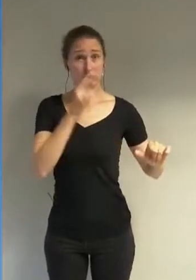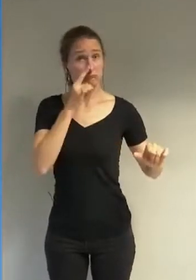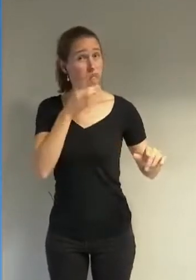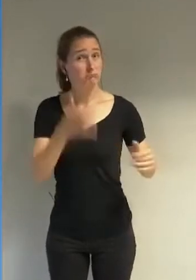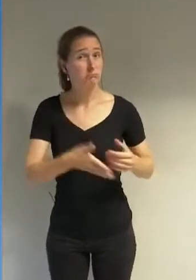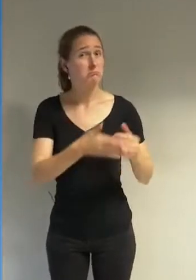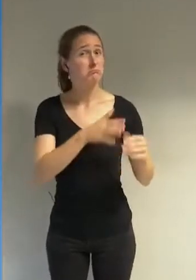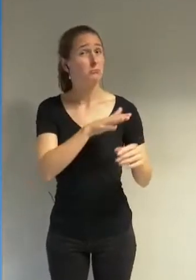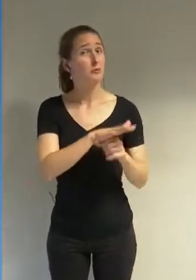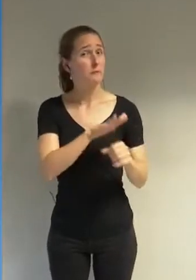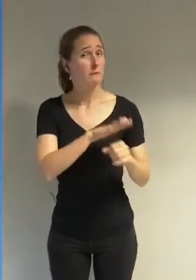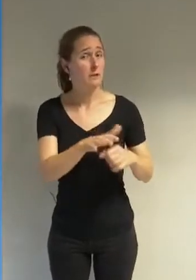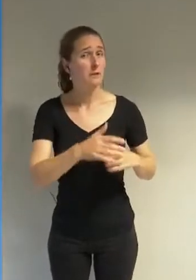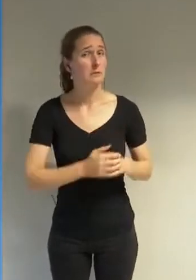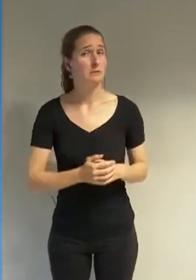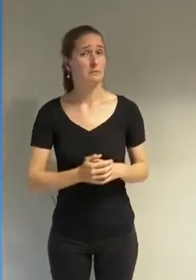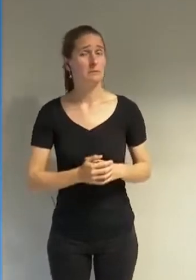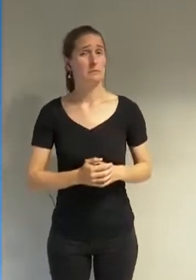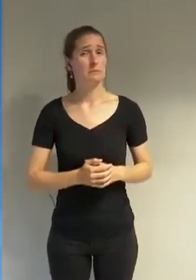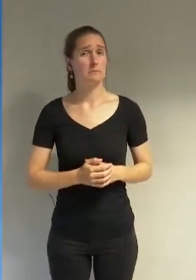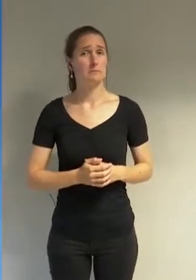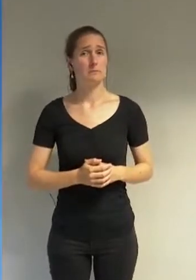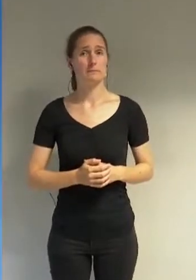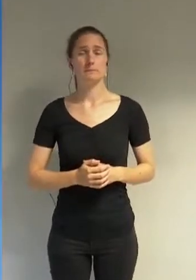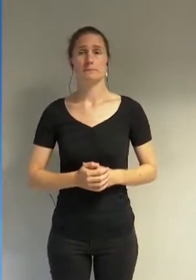porté sur ces femmes impudiques